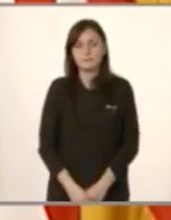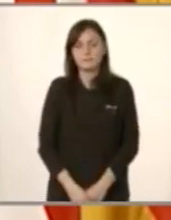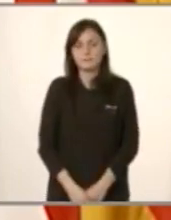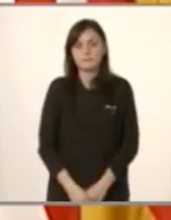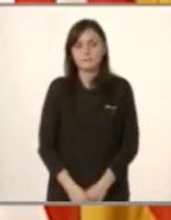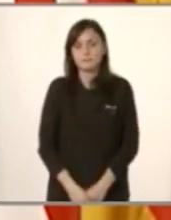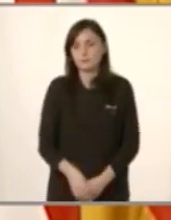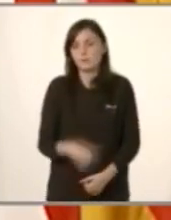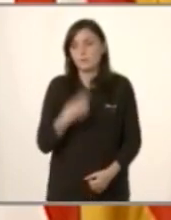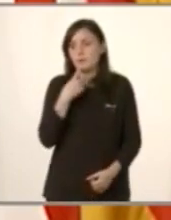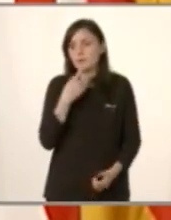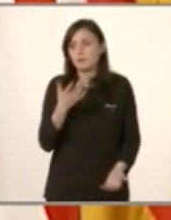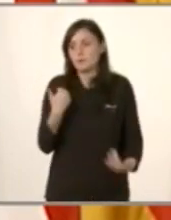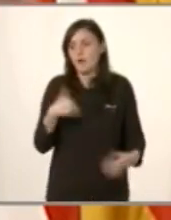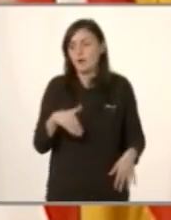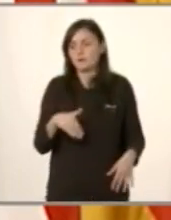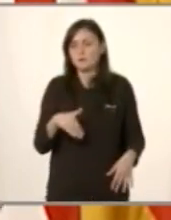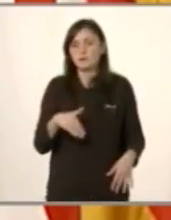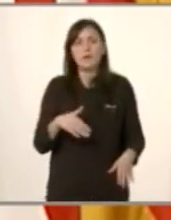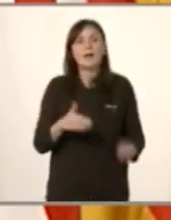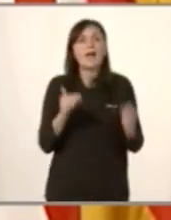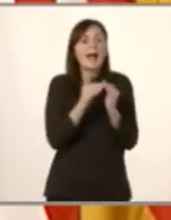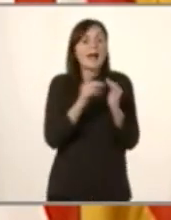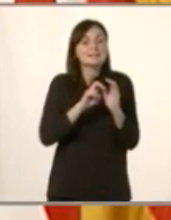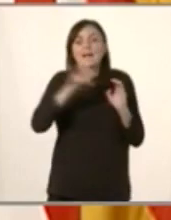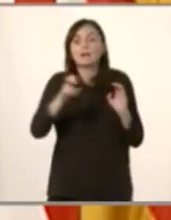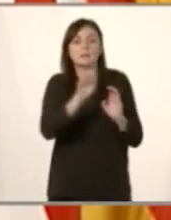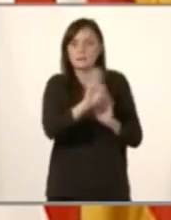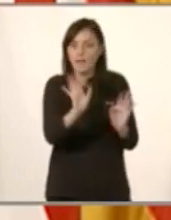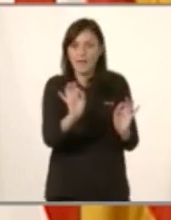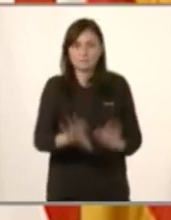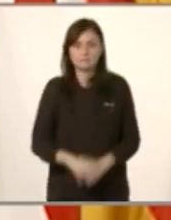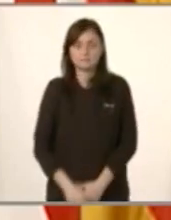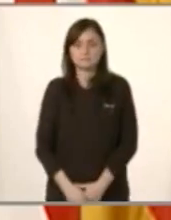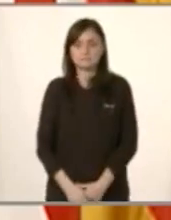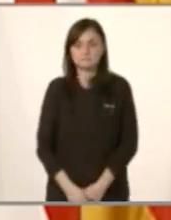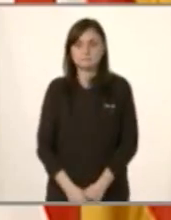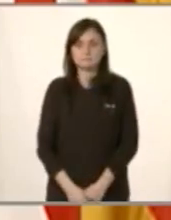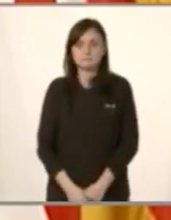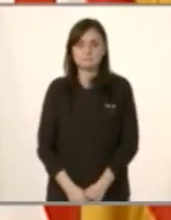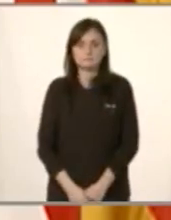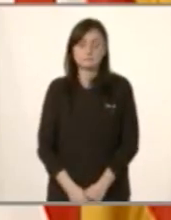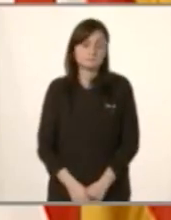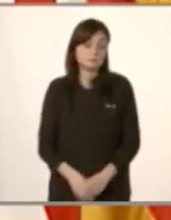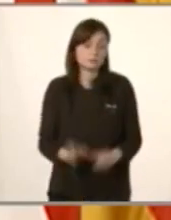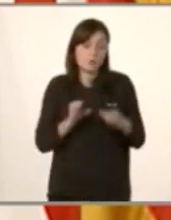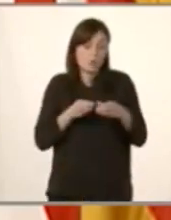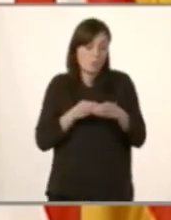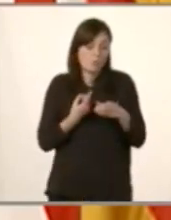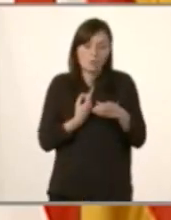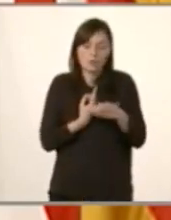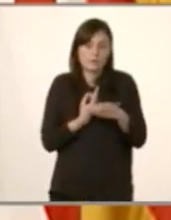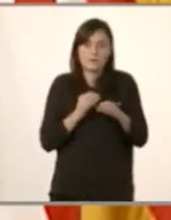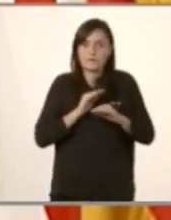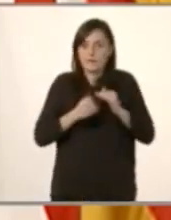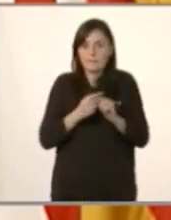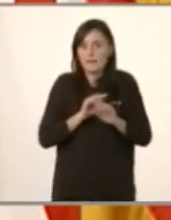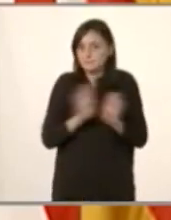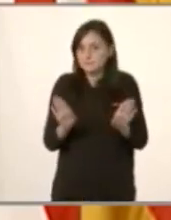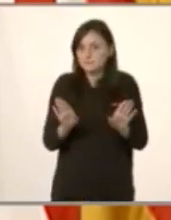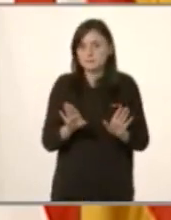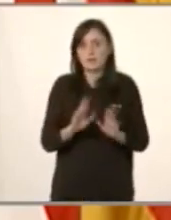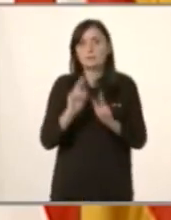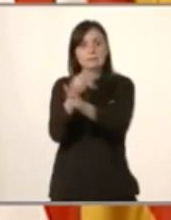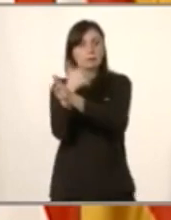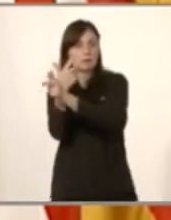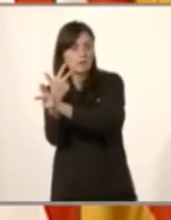Mire, jo ja els ho dic, oiga, no isquen de casa a esta festa. En la seva unitat de convivència o a la mar de bé. I